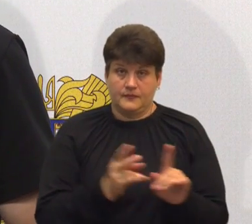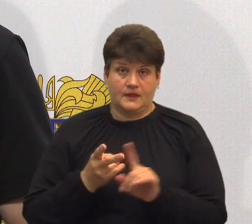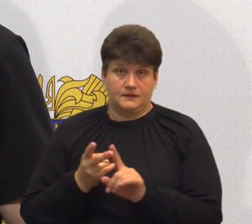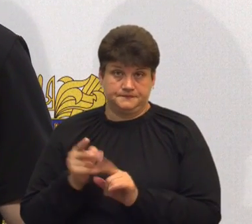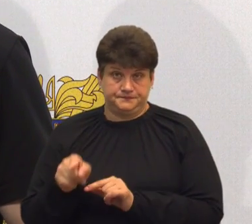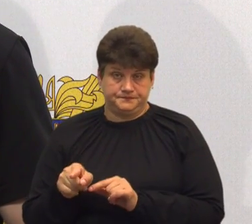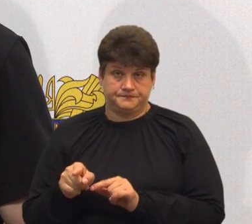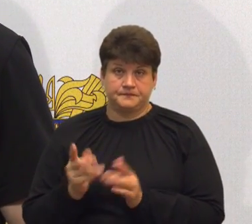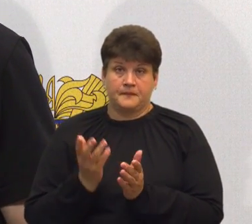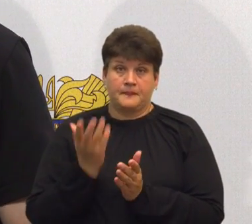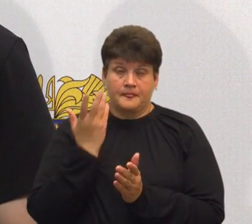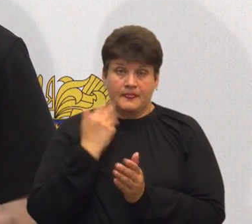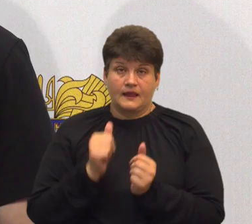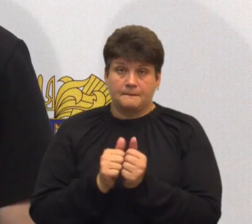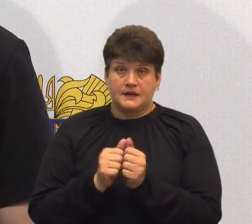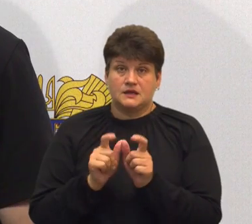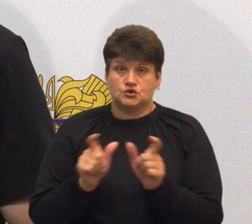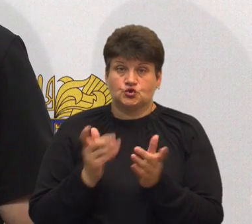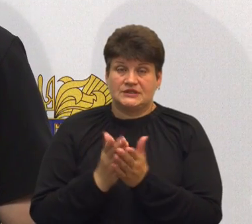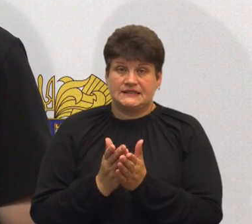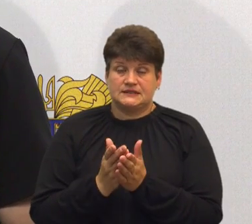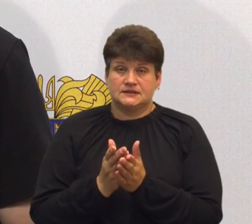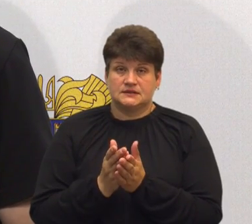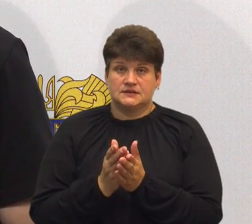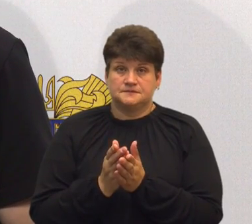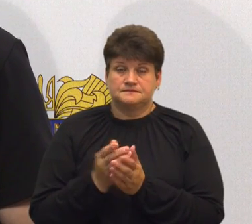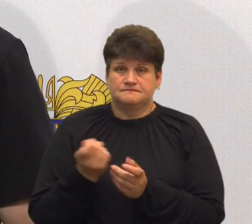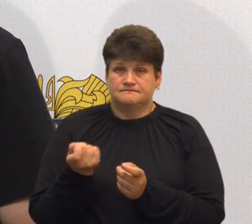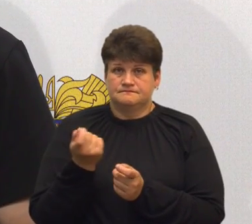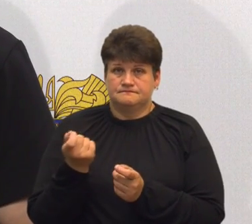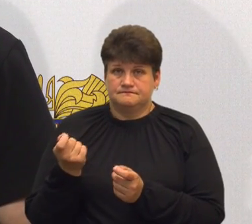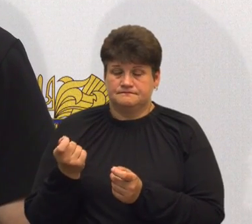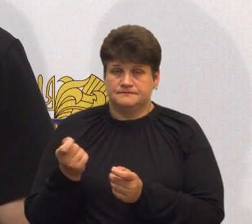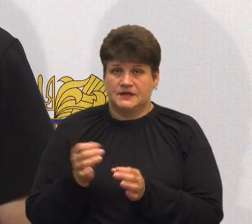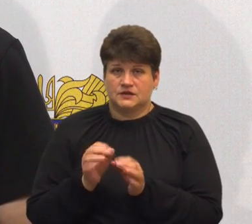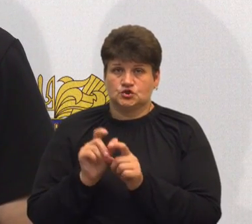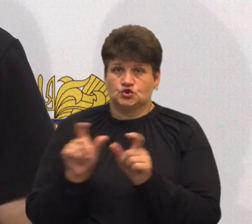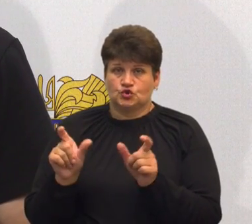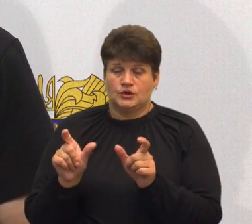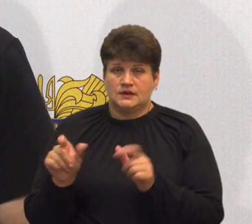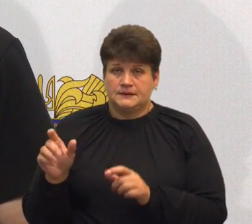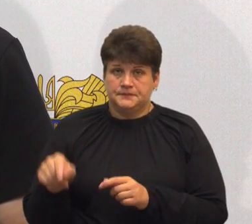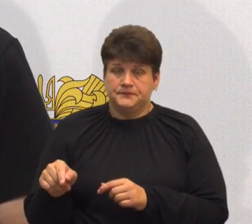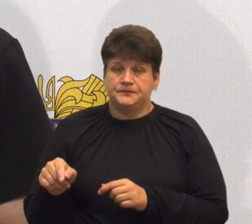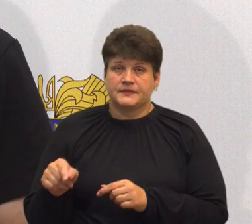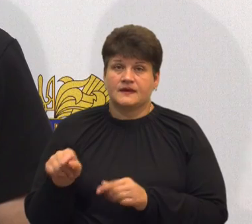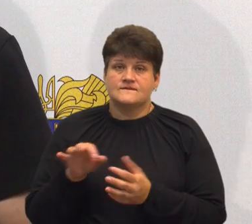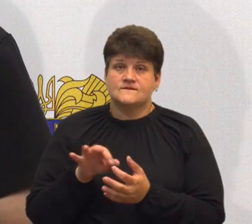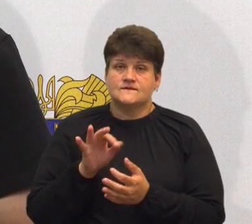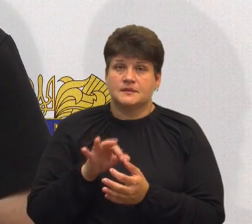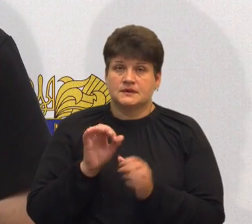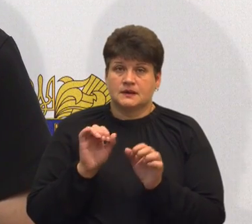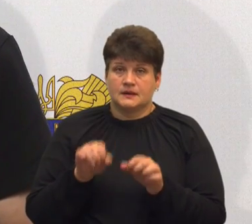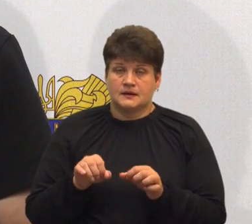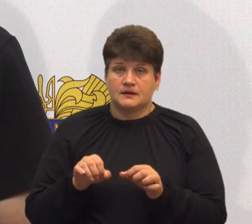комплектної школи є ще дрібні, в яких знаходиться дуже мало діточок. Є можливість тепер вибрати технологічну модель